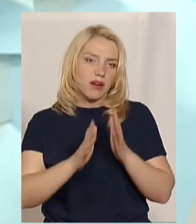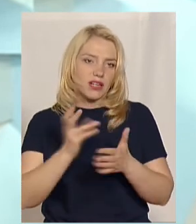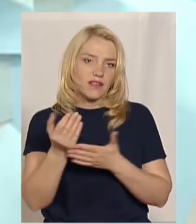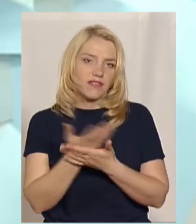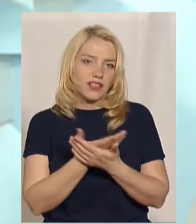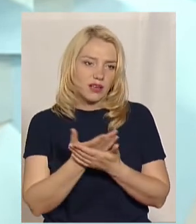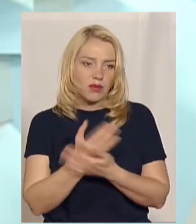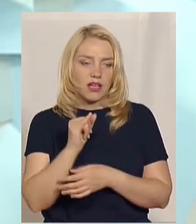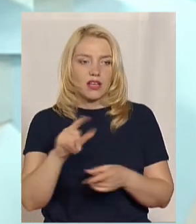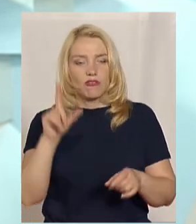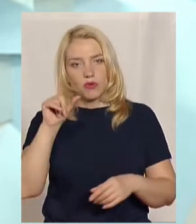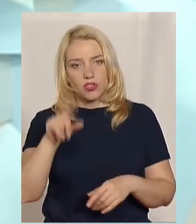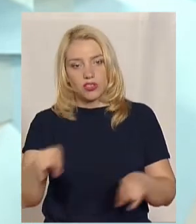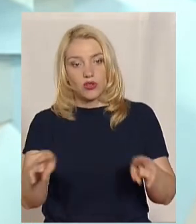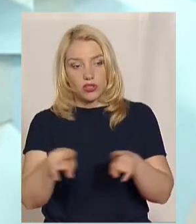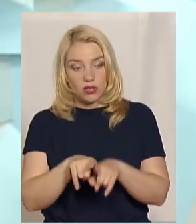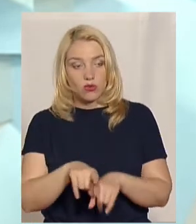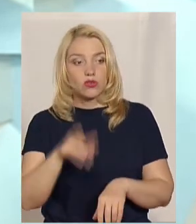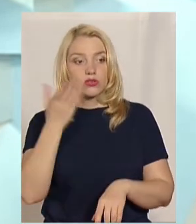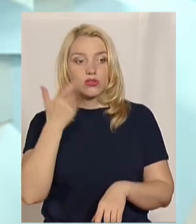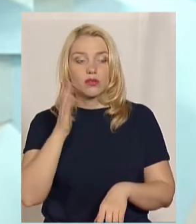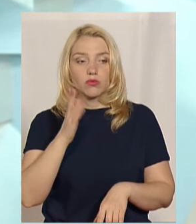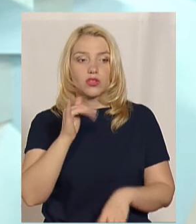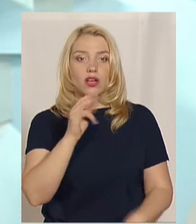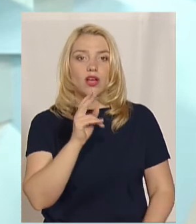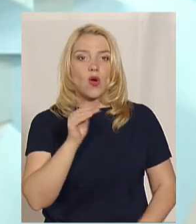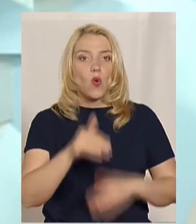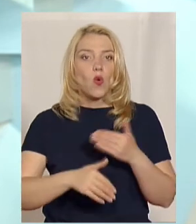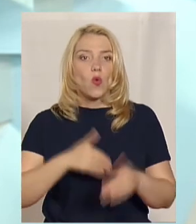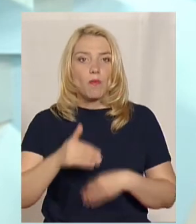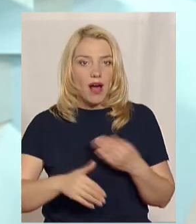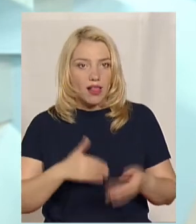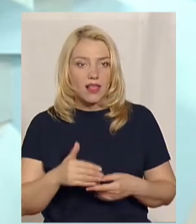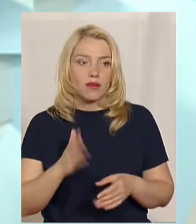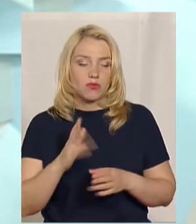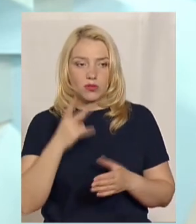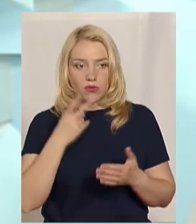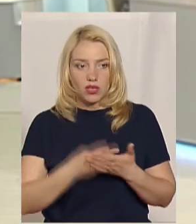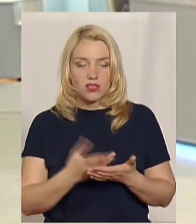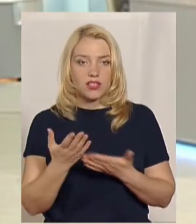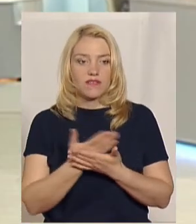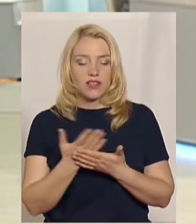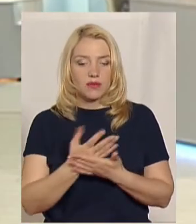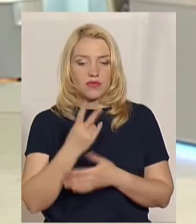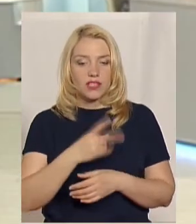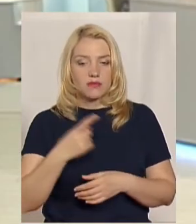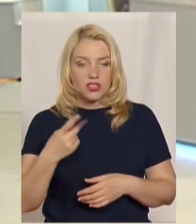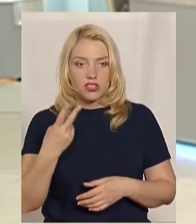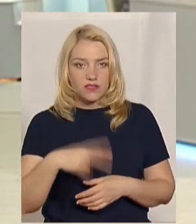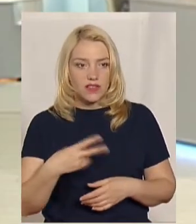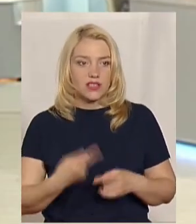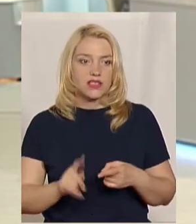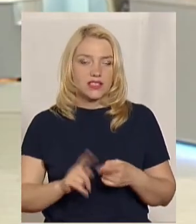І в понеділок також, коли буде Купала, також ми будемо показувати фільм «21-20» і «Пекельну хоругу». Це